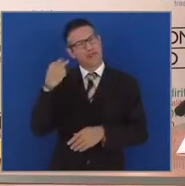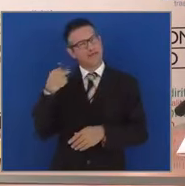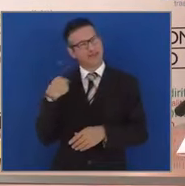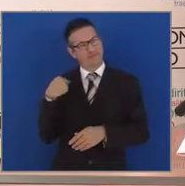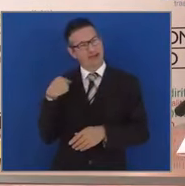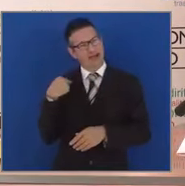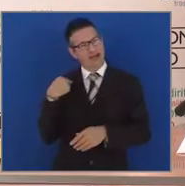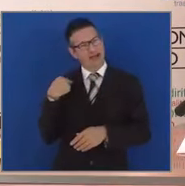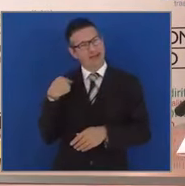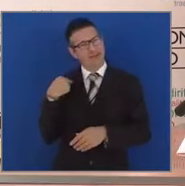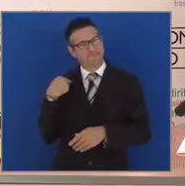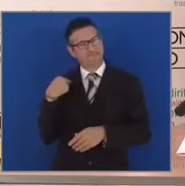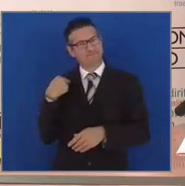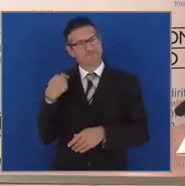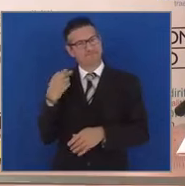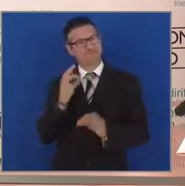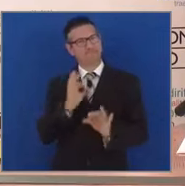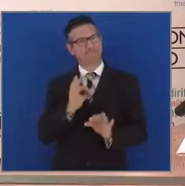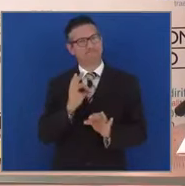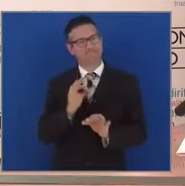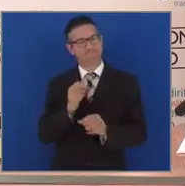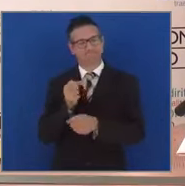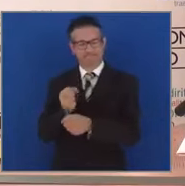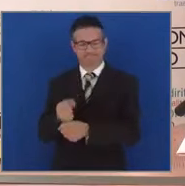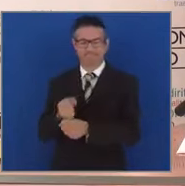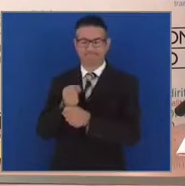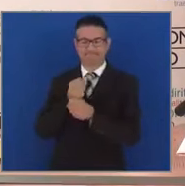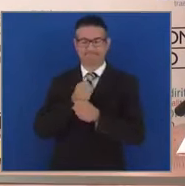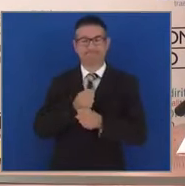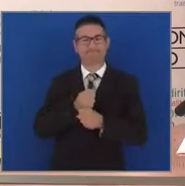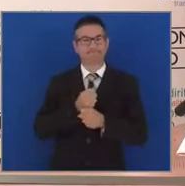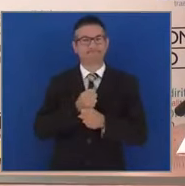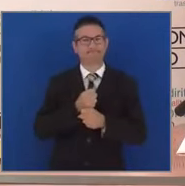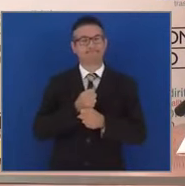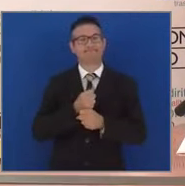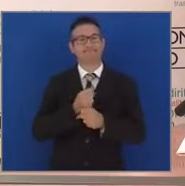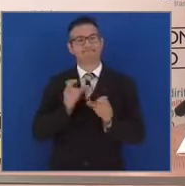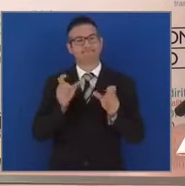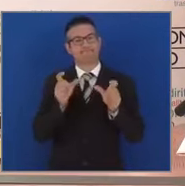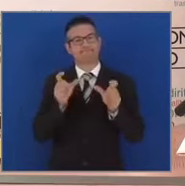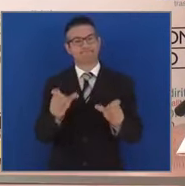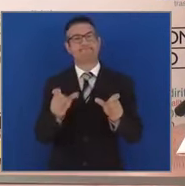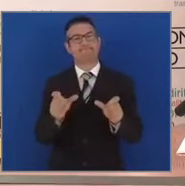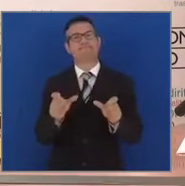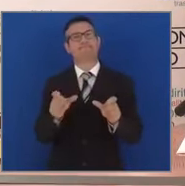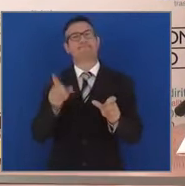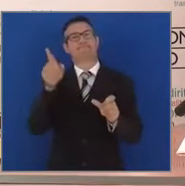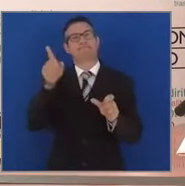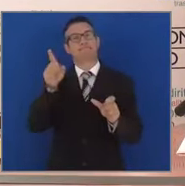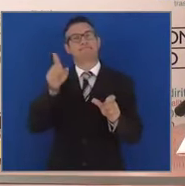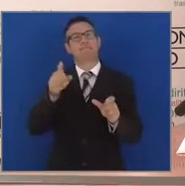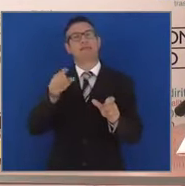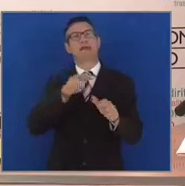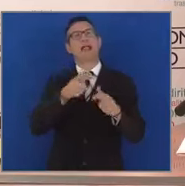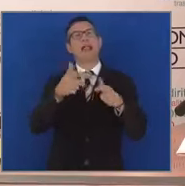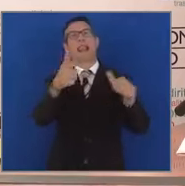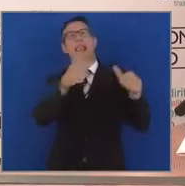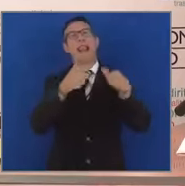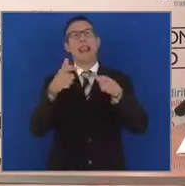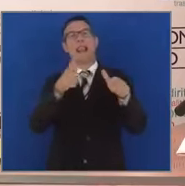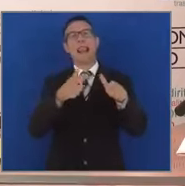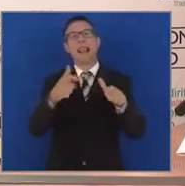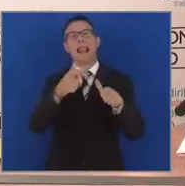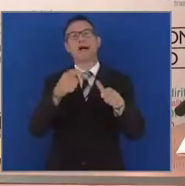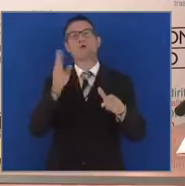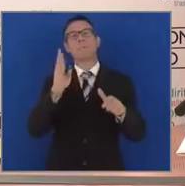presi il compito di bloccare le captazioni dal lago di Bracciano con tutto ciò che comportò e